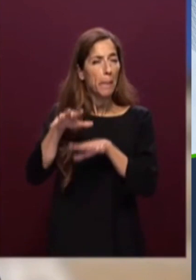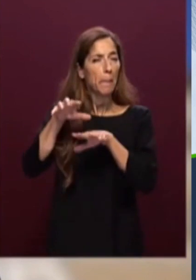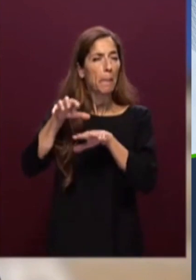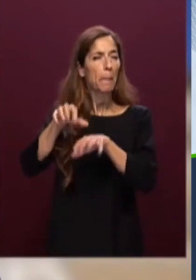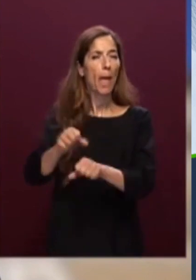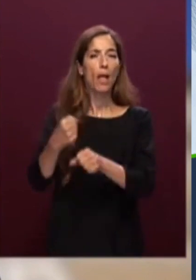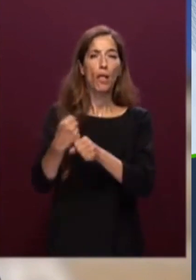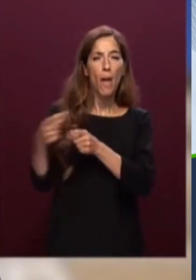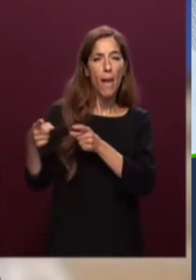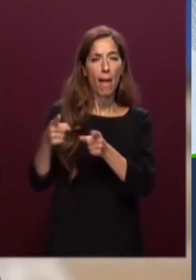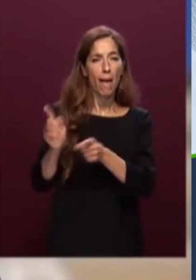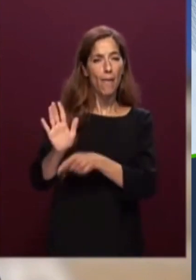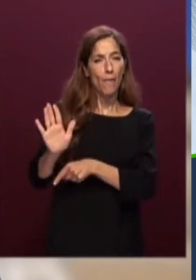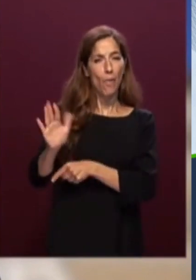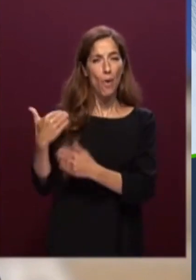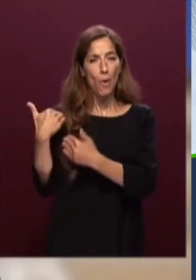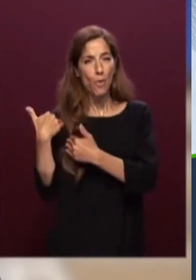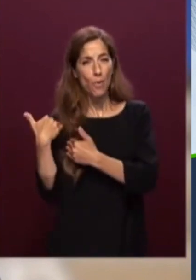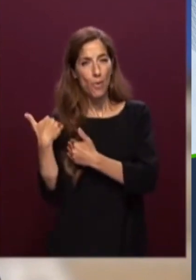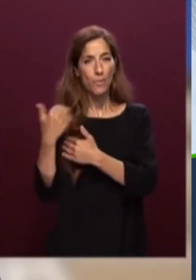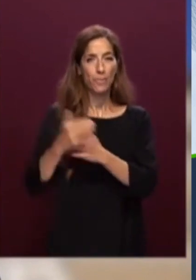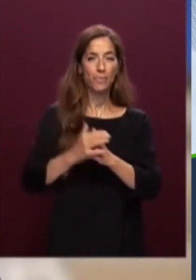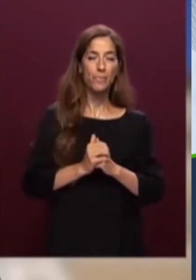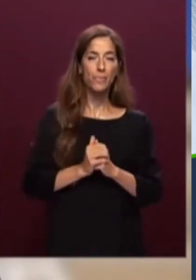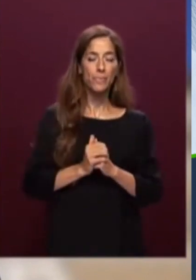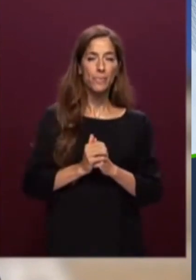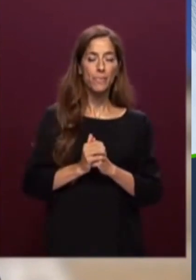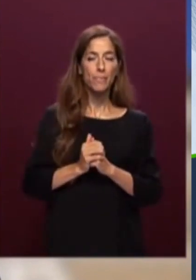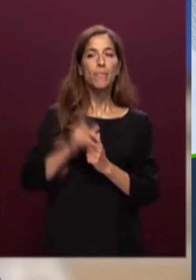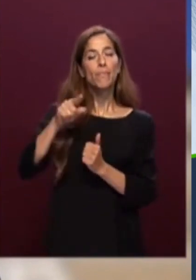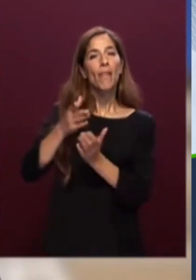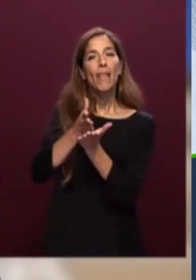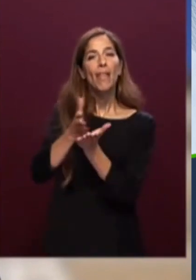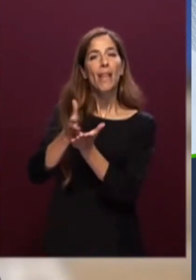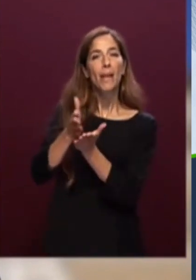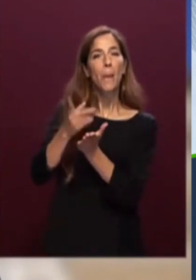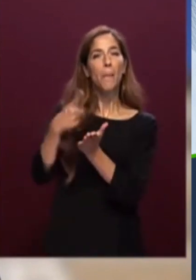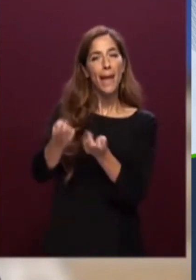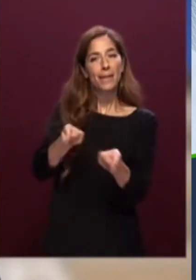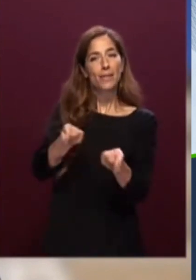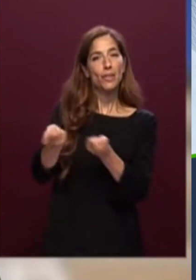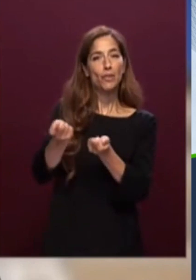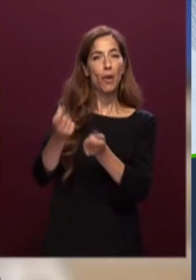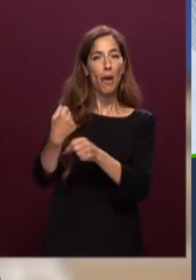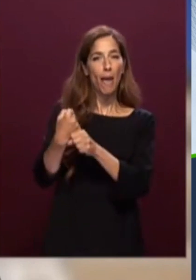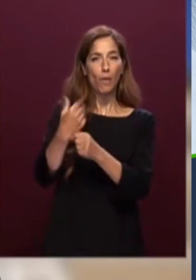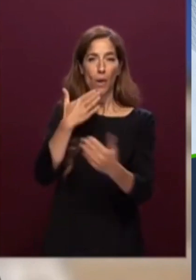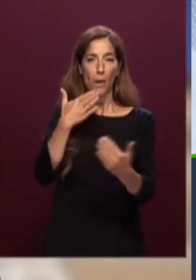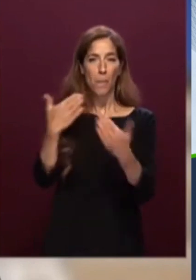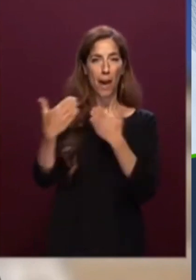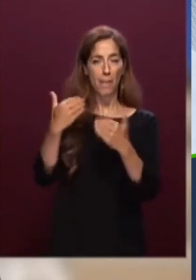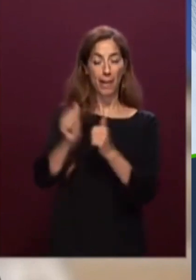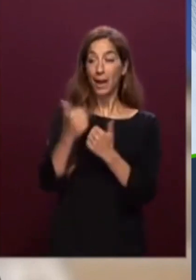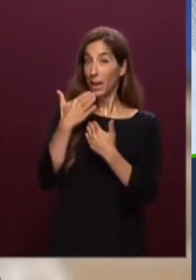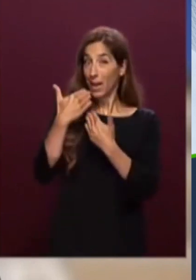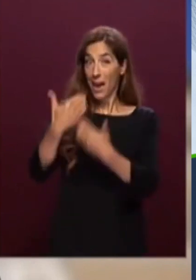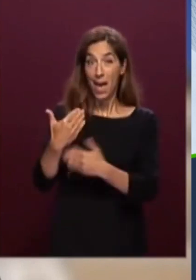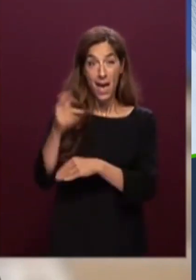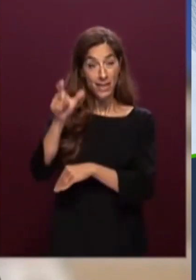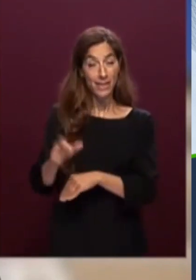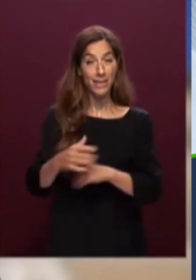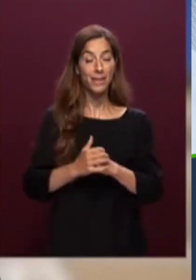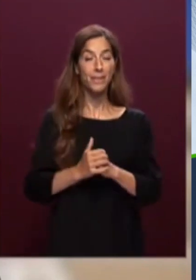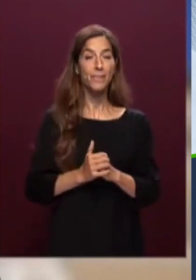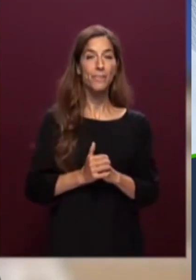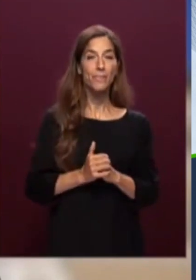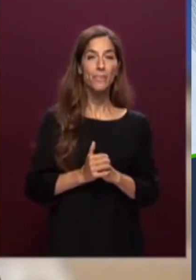mandato e nella direzione dei lavori parlamentari Voglio dedicare